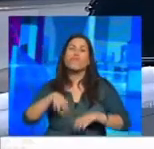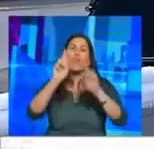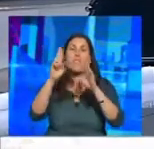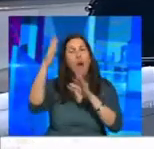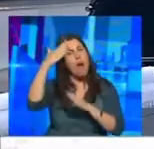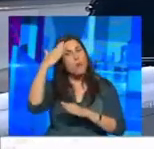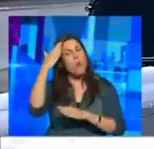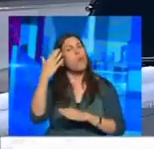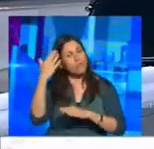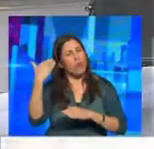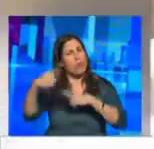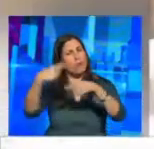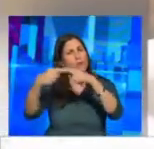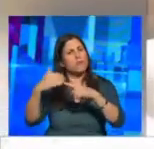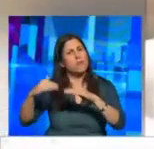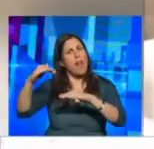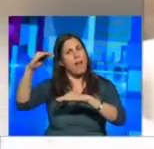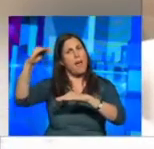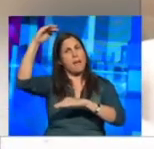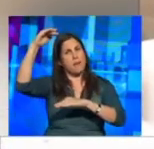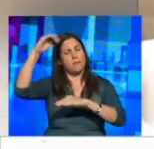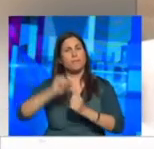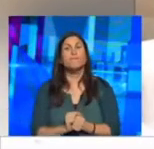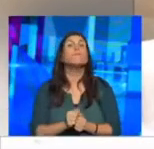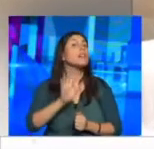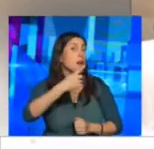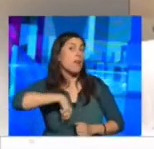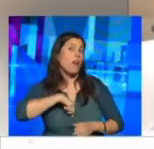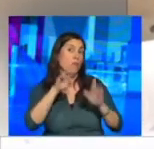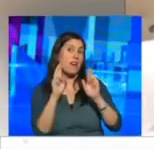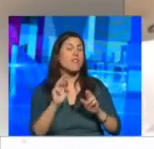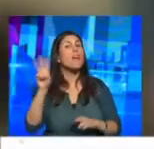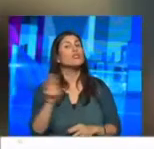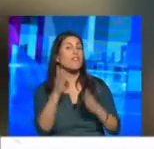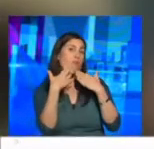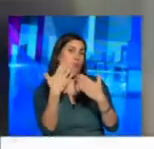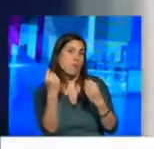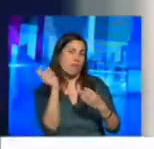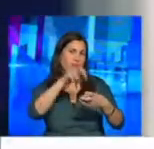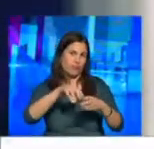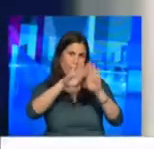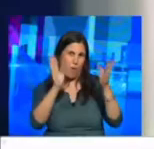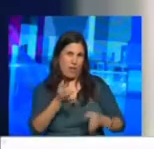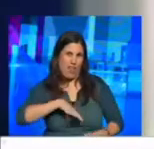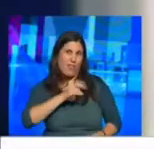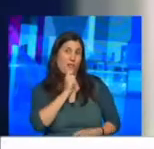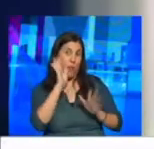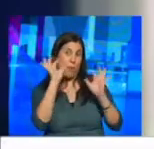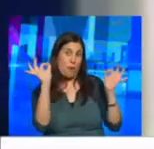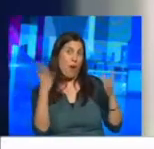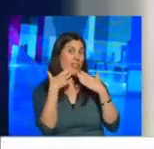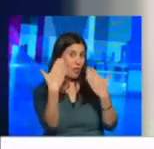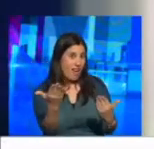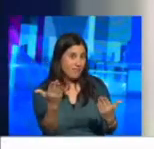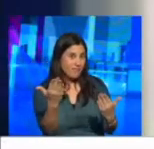שהמודעות עוד כמה שנים תעלה והצעמים בהתפעית כמה אנחנו מקווים שירלי, תודה רבה שבאת לאול פנינו לרעיון המאוד מיוחד הזה תודה